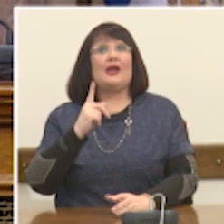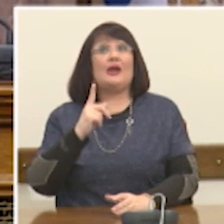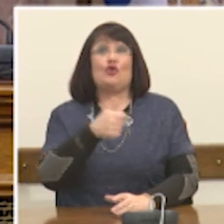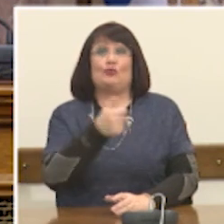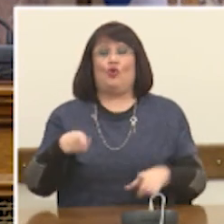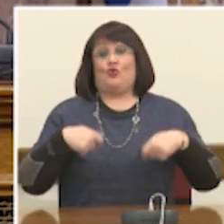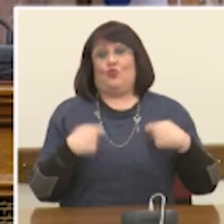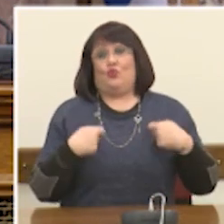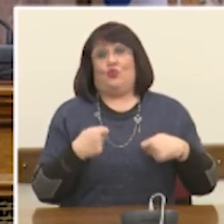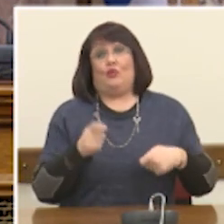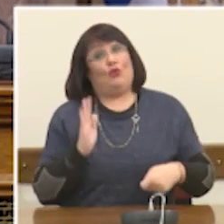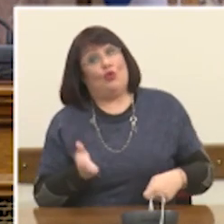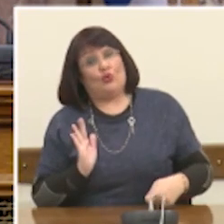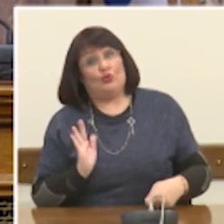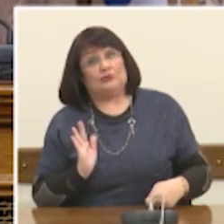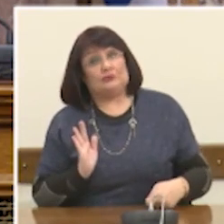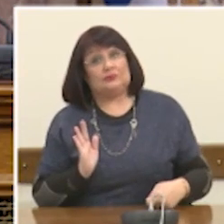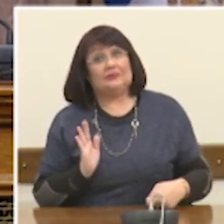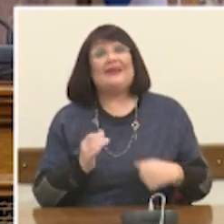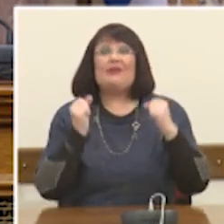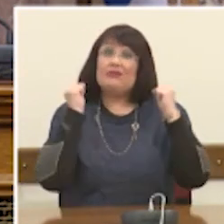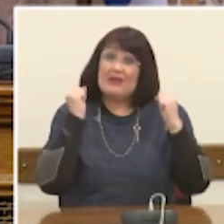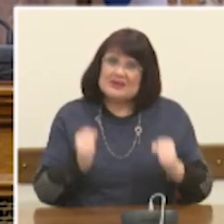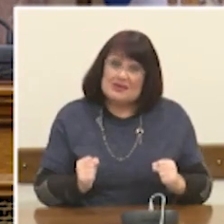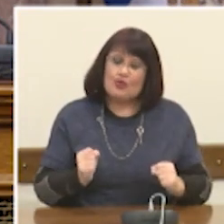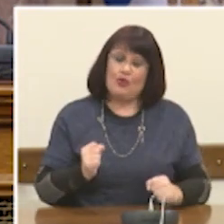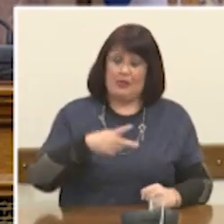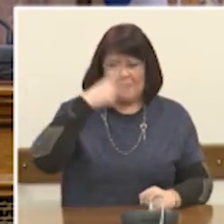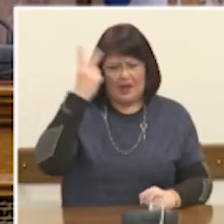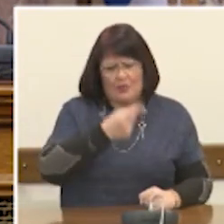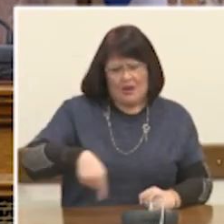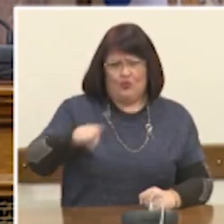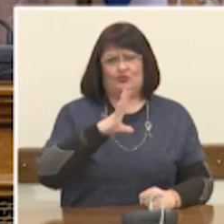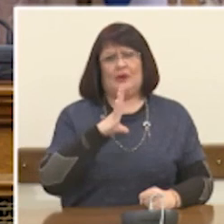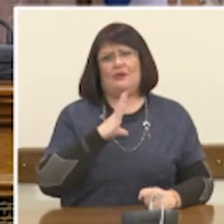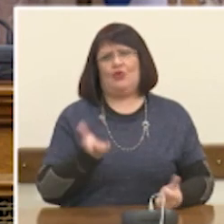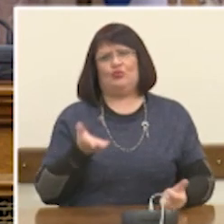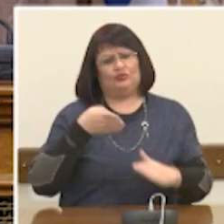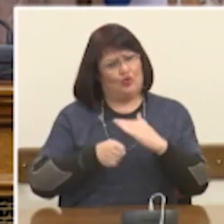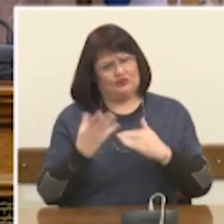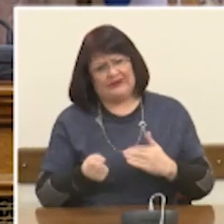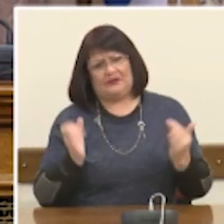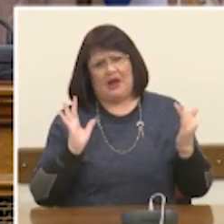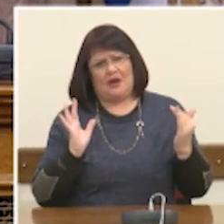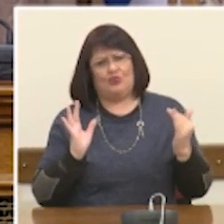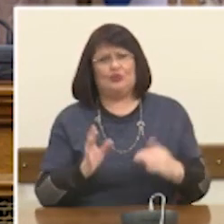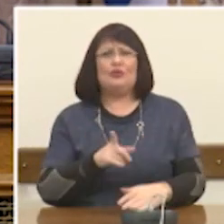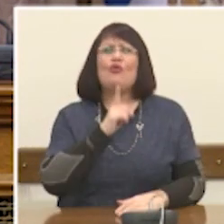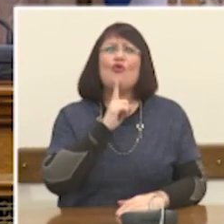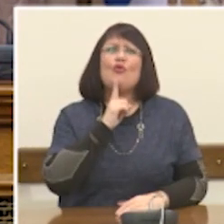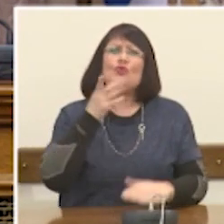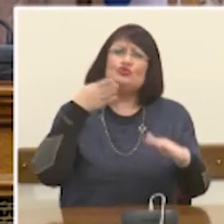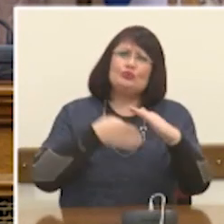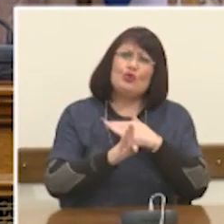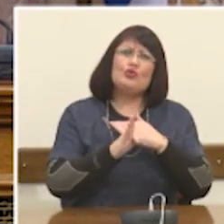συνιστά ήδη βασικό αναφέρετο ανθρώπινο δικαίωμα. Όπως θεωρείται ήδη, η πρόσβαση στο καθαρό